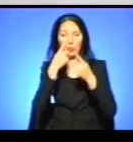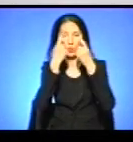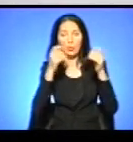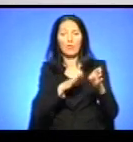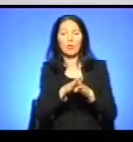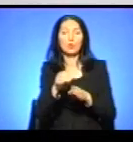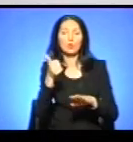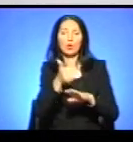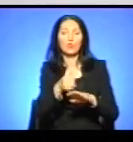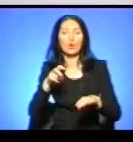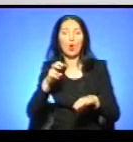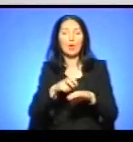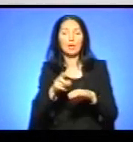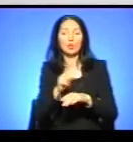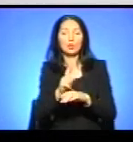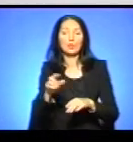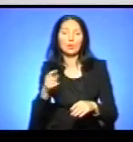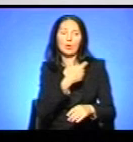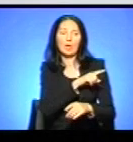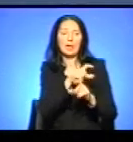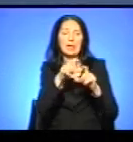лікарні швидкої допомоги Світлана Вуз.